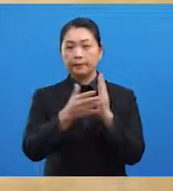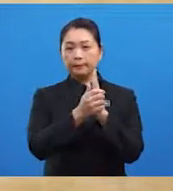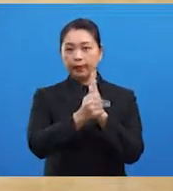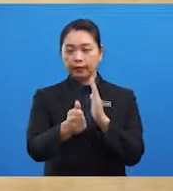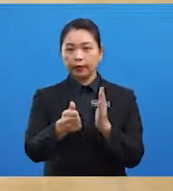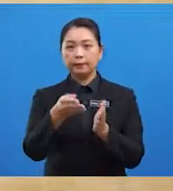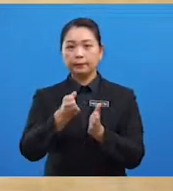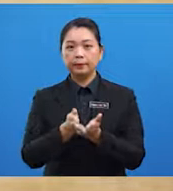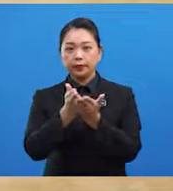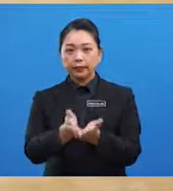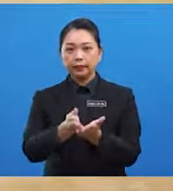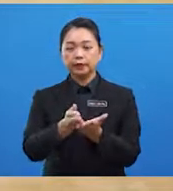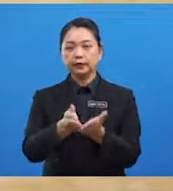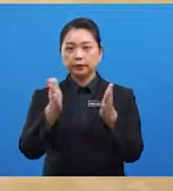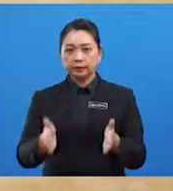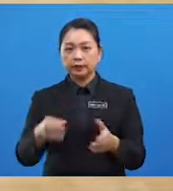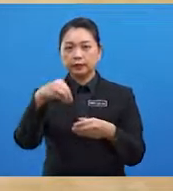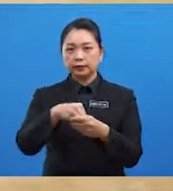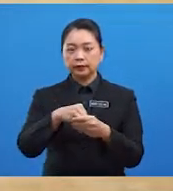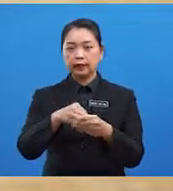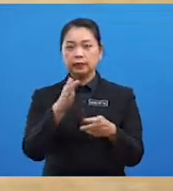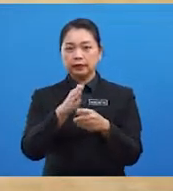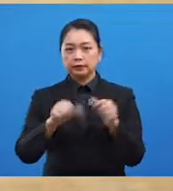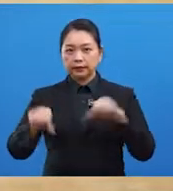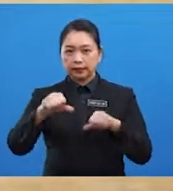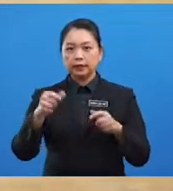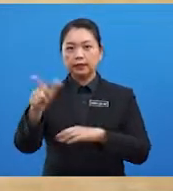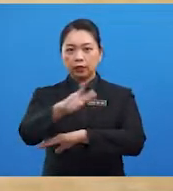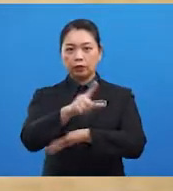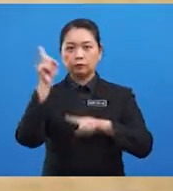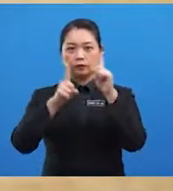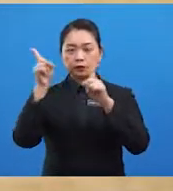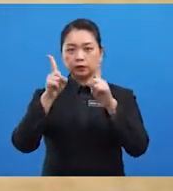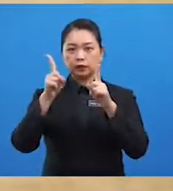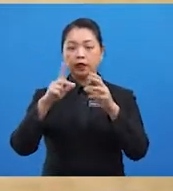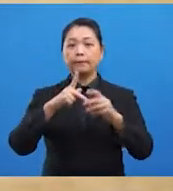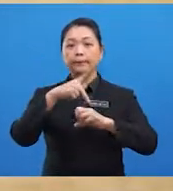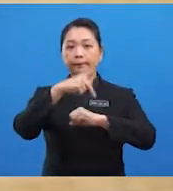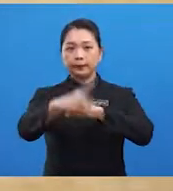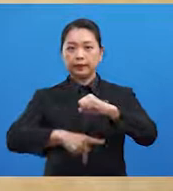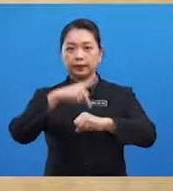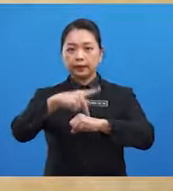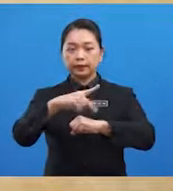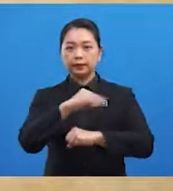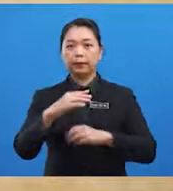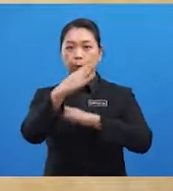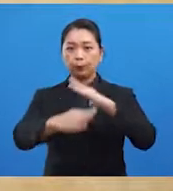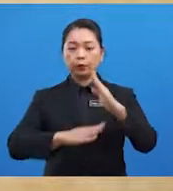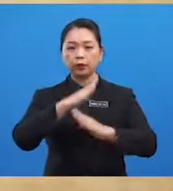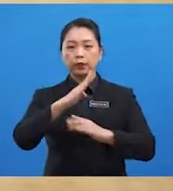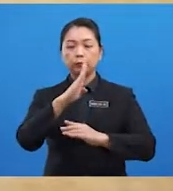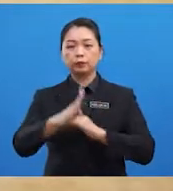pelayaran dalam bidang sains, lauk, bintang-bintang, planet-planet dan bulatan bumi